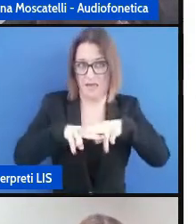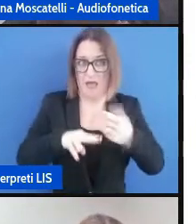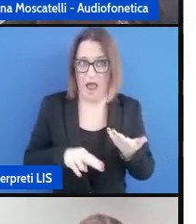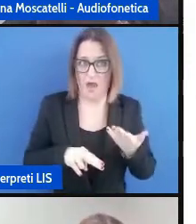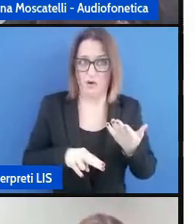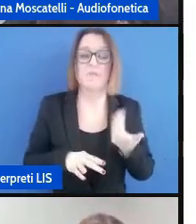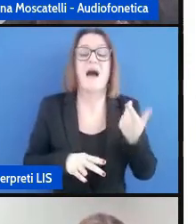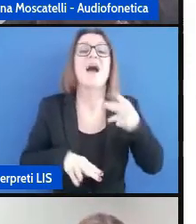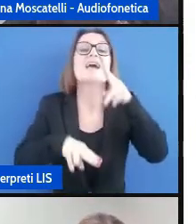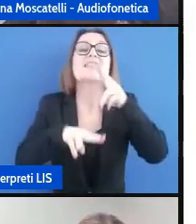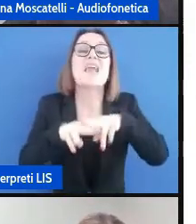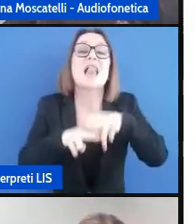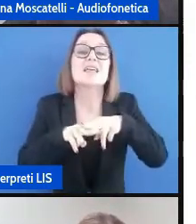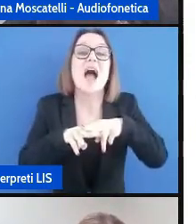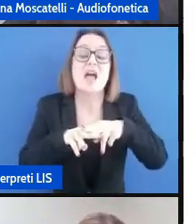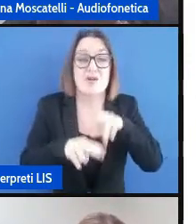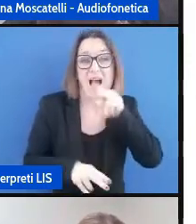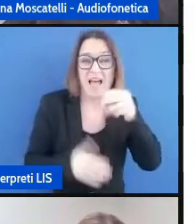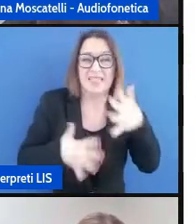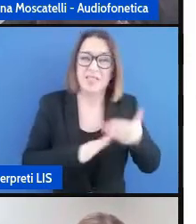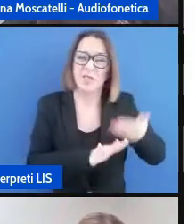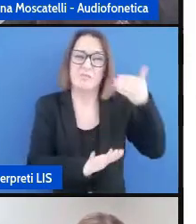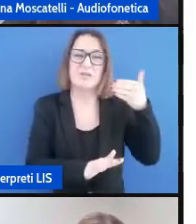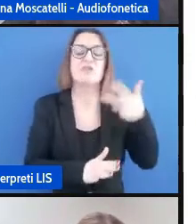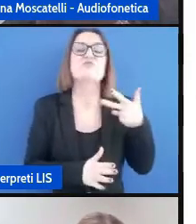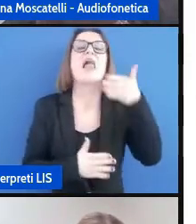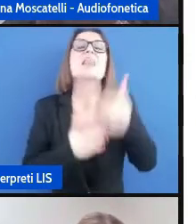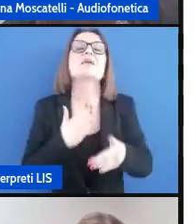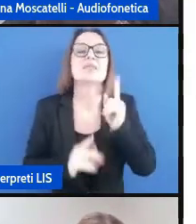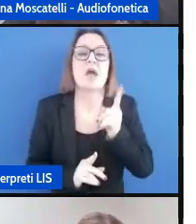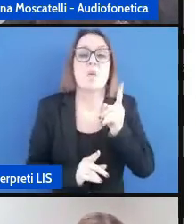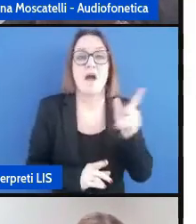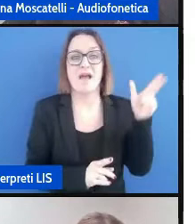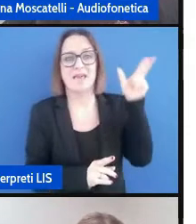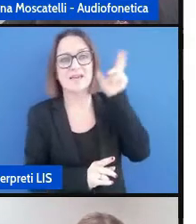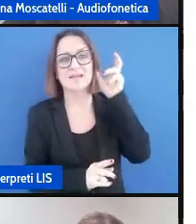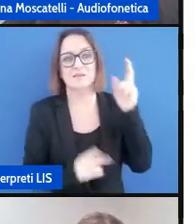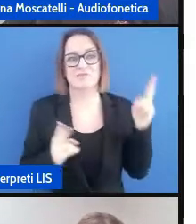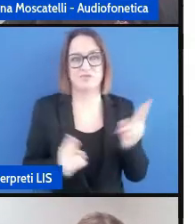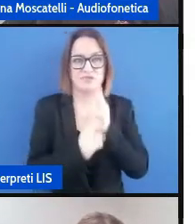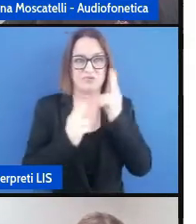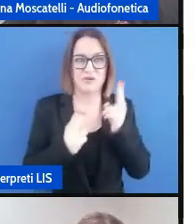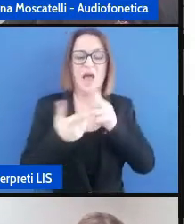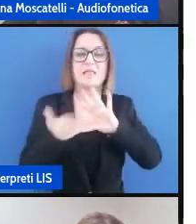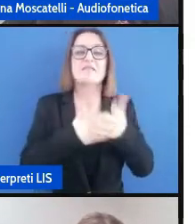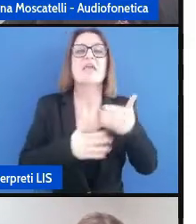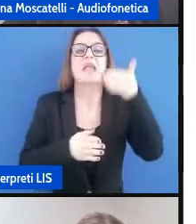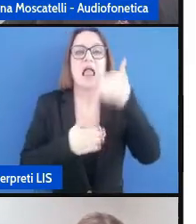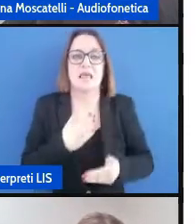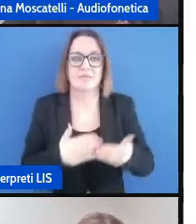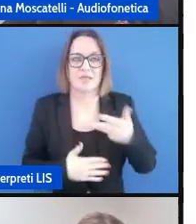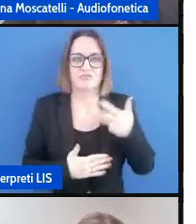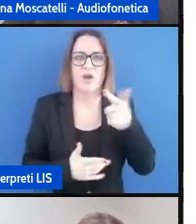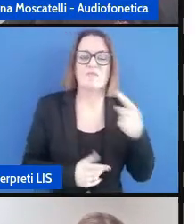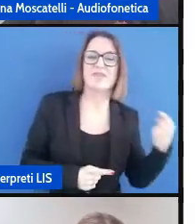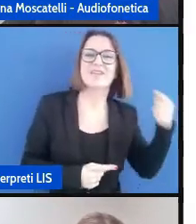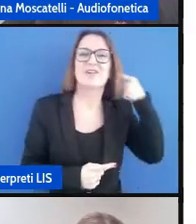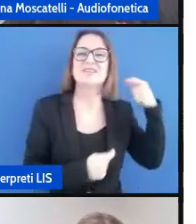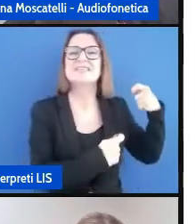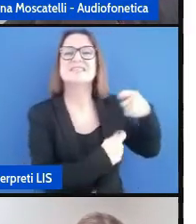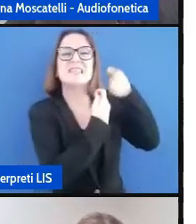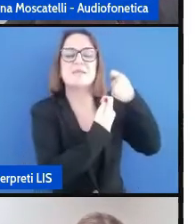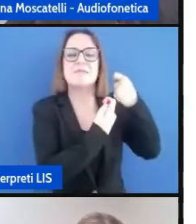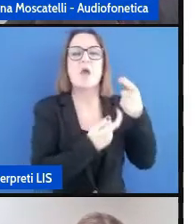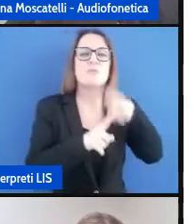viene limitata proprio dalla sordità proprio dal limite del non poter sentire di non poter riprodurre